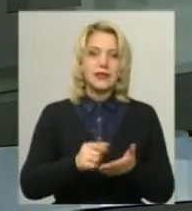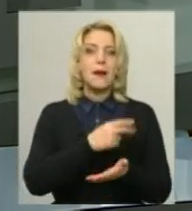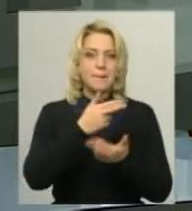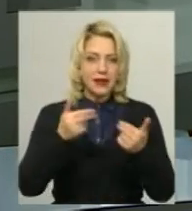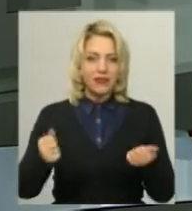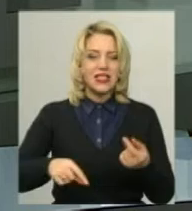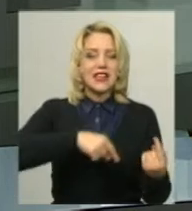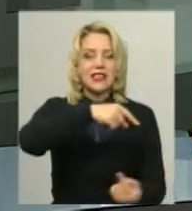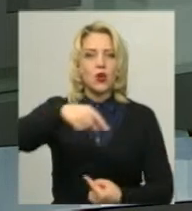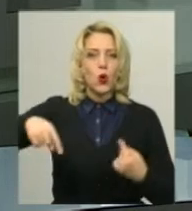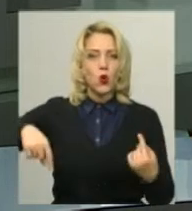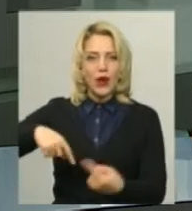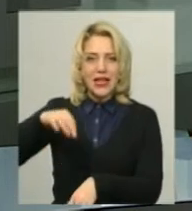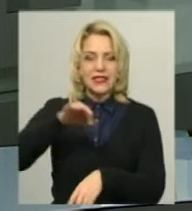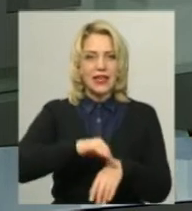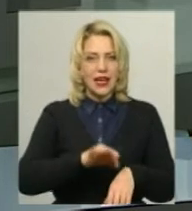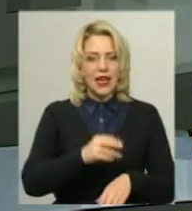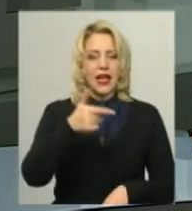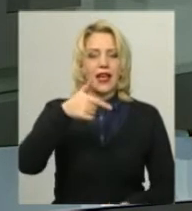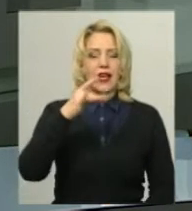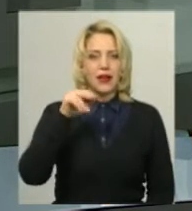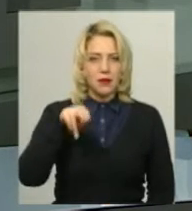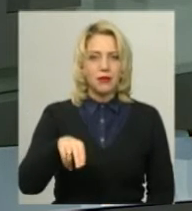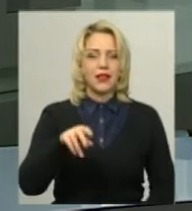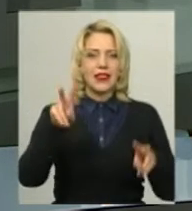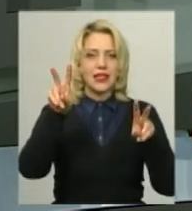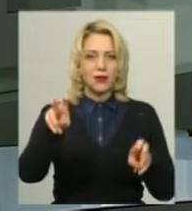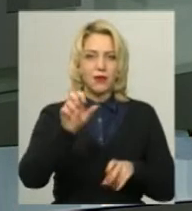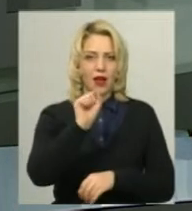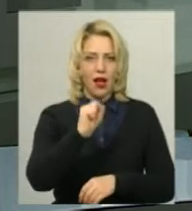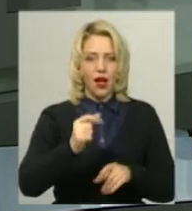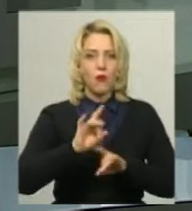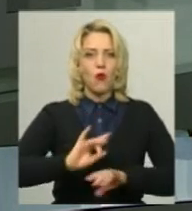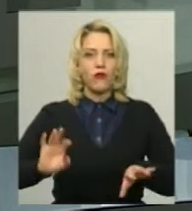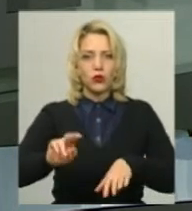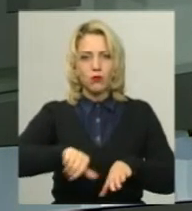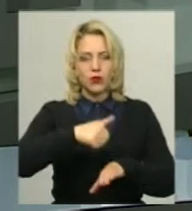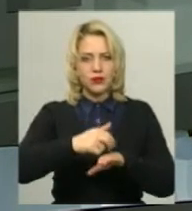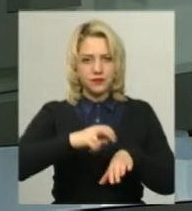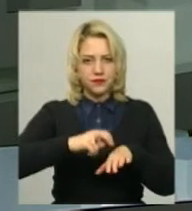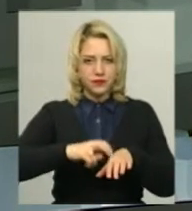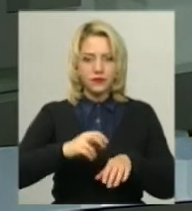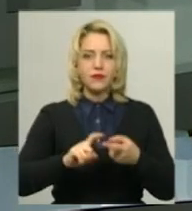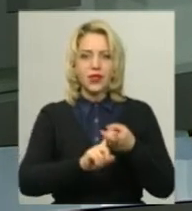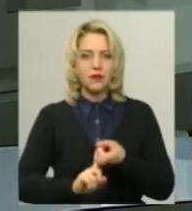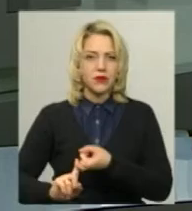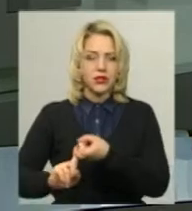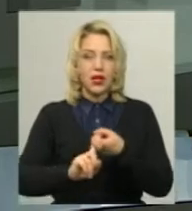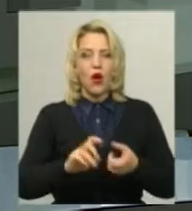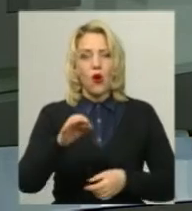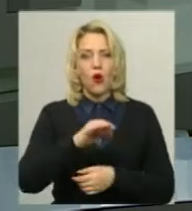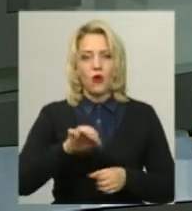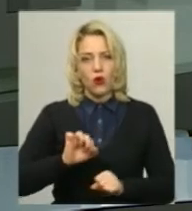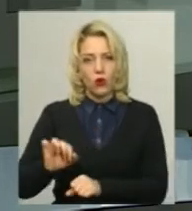циркуляція захворювання на грип вірусу типу А, повідомила епідеміолог обласного лабораторного центру Міністерства охорони здоров'я